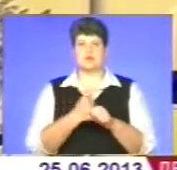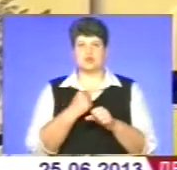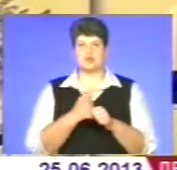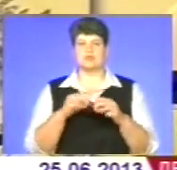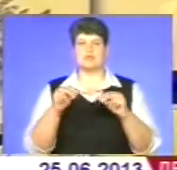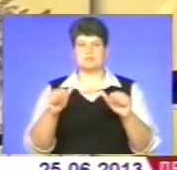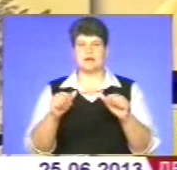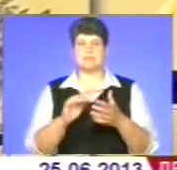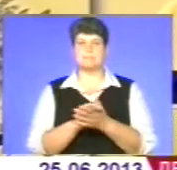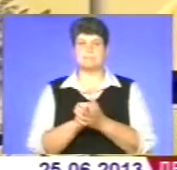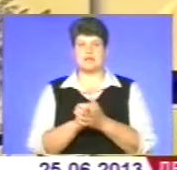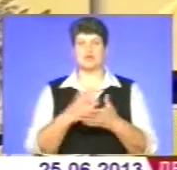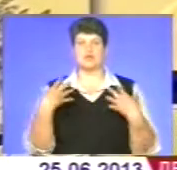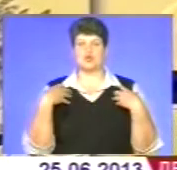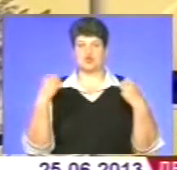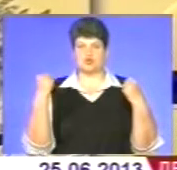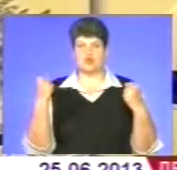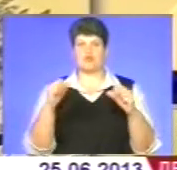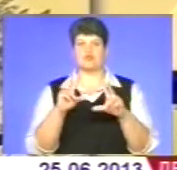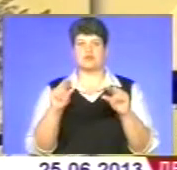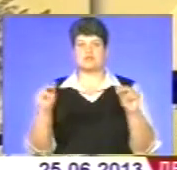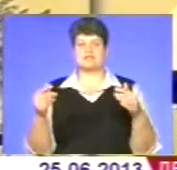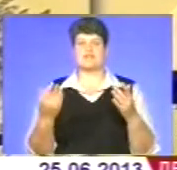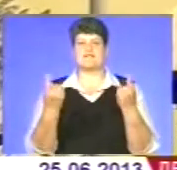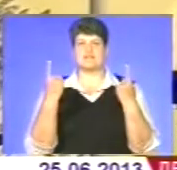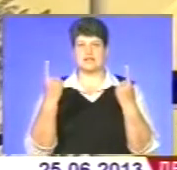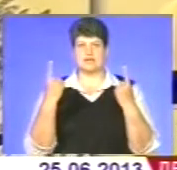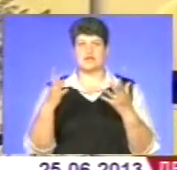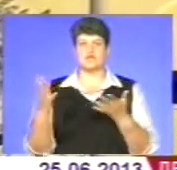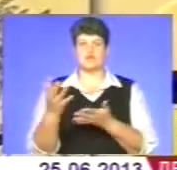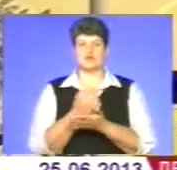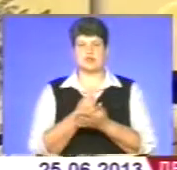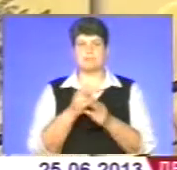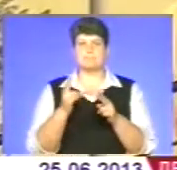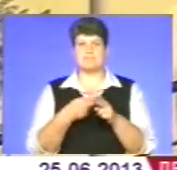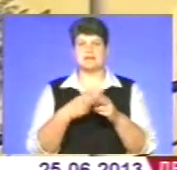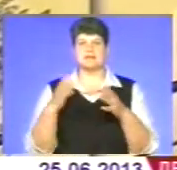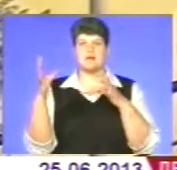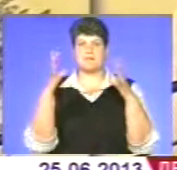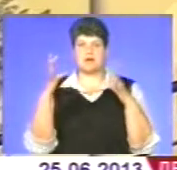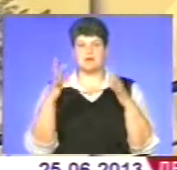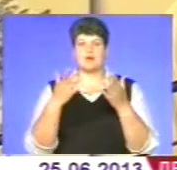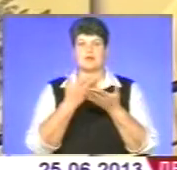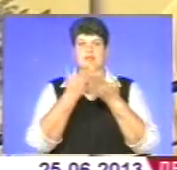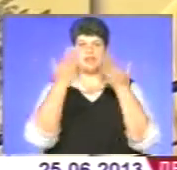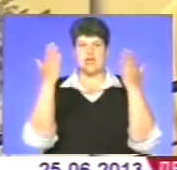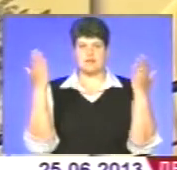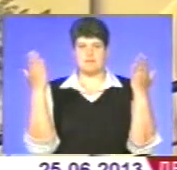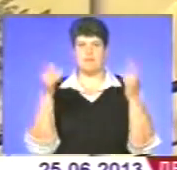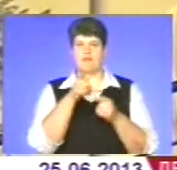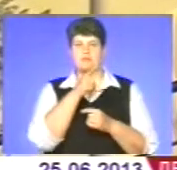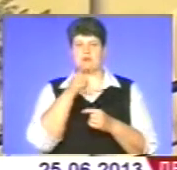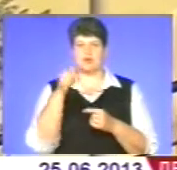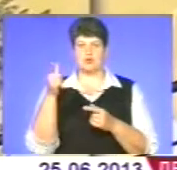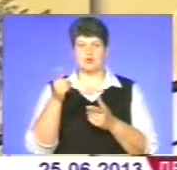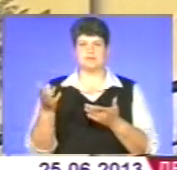щастя, високих гарних дрожаїв і безмарного неба в період жнилої